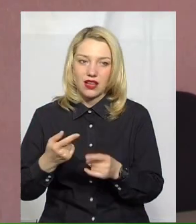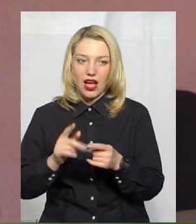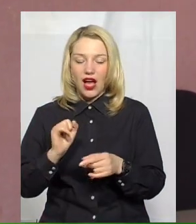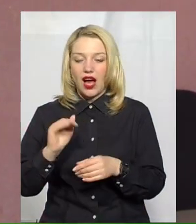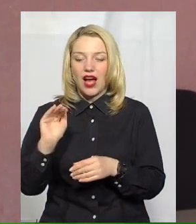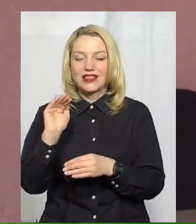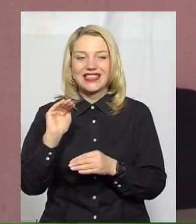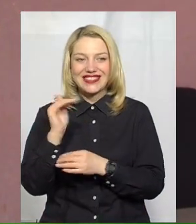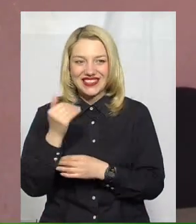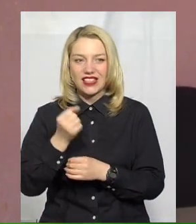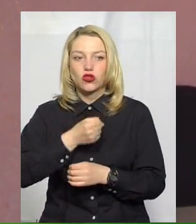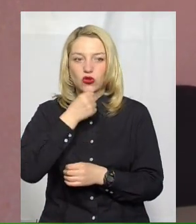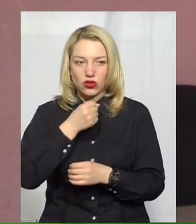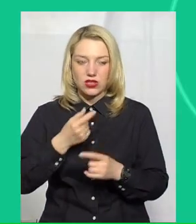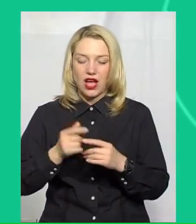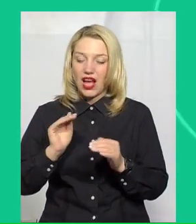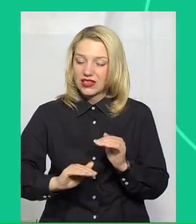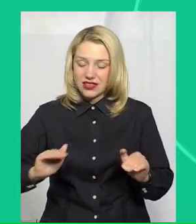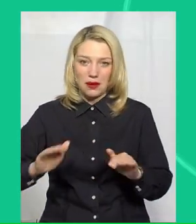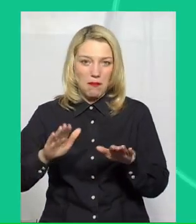нічого, а маленьким вітям – це дуже важко.